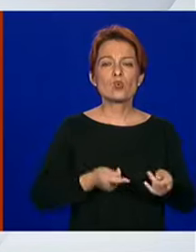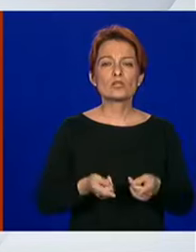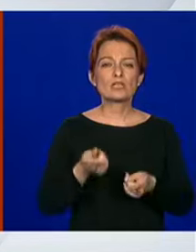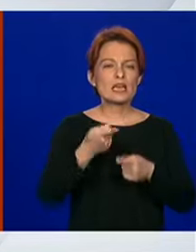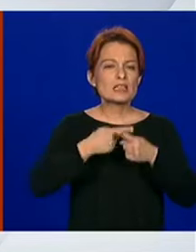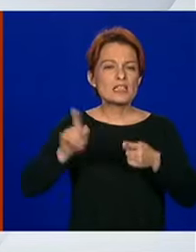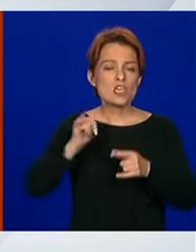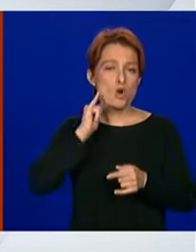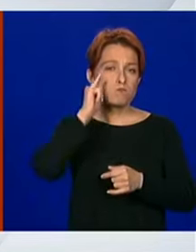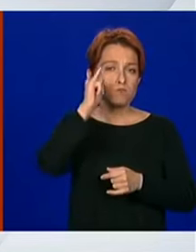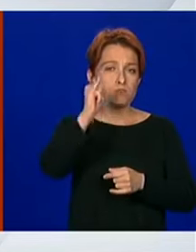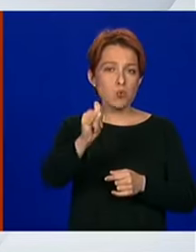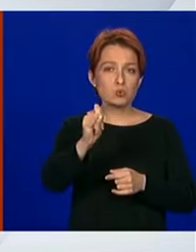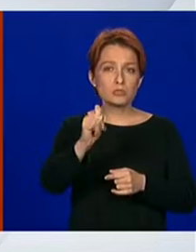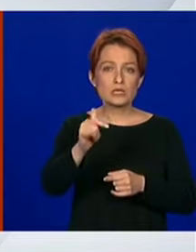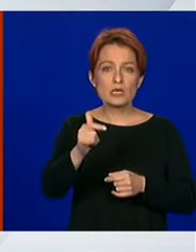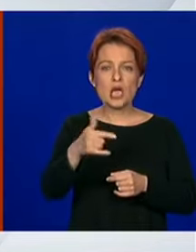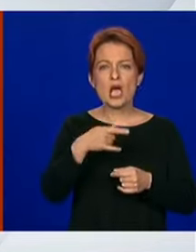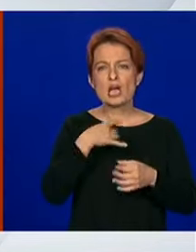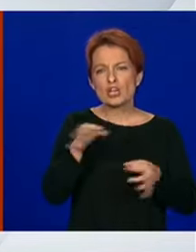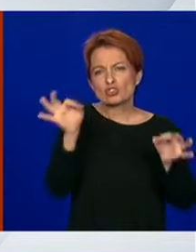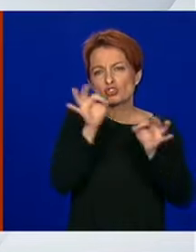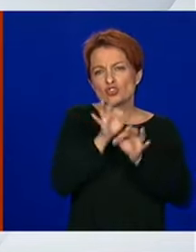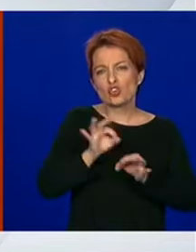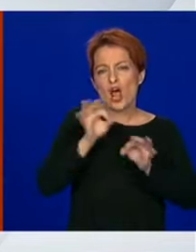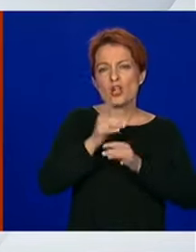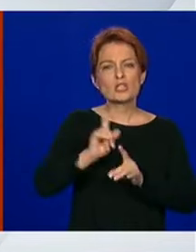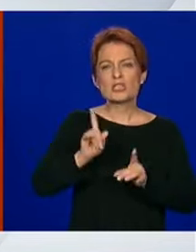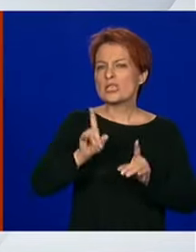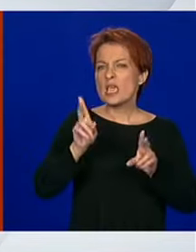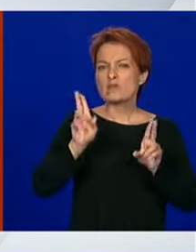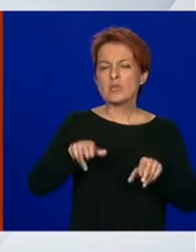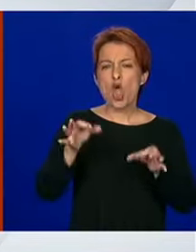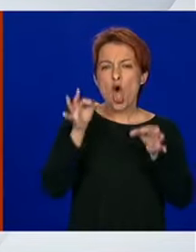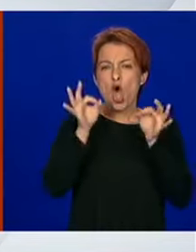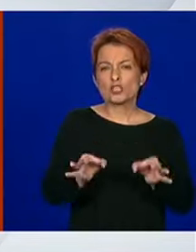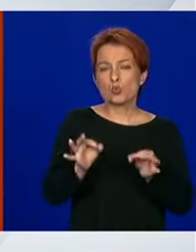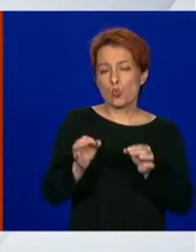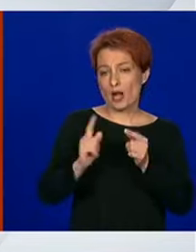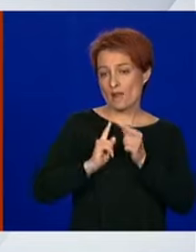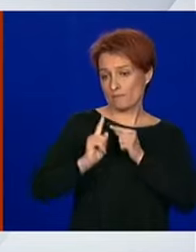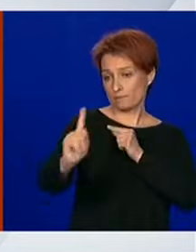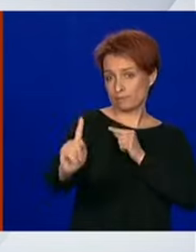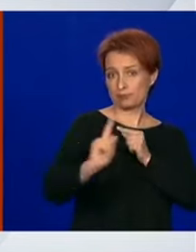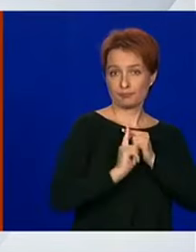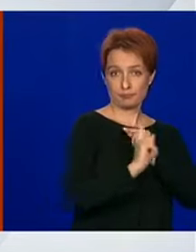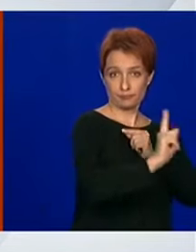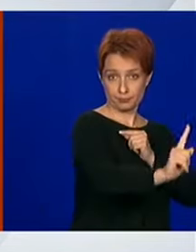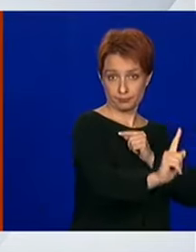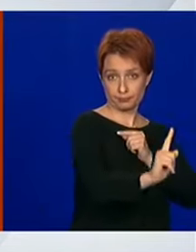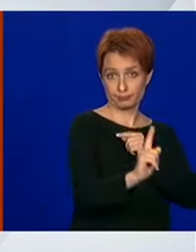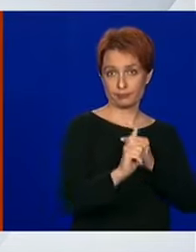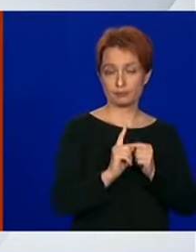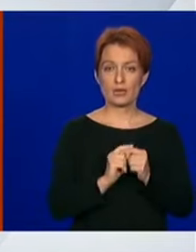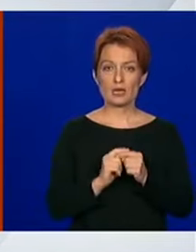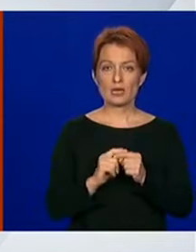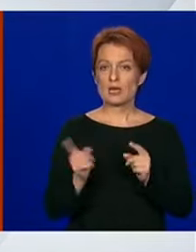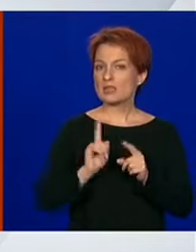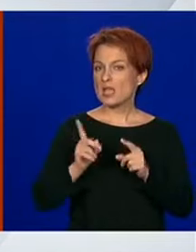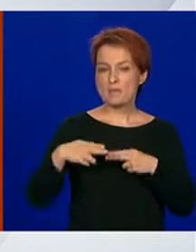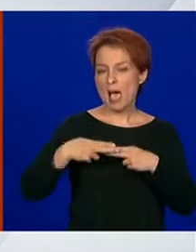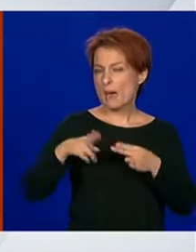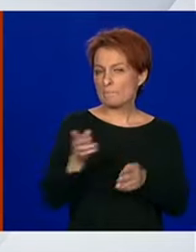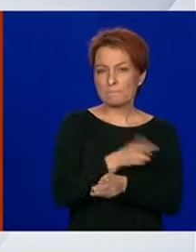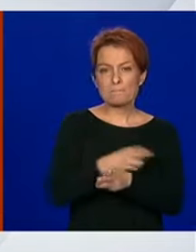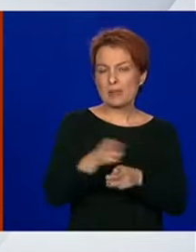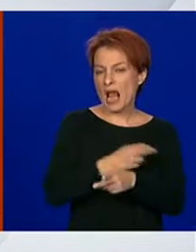se, da tako kažemo, požalio kako nije bio osiguran fizički razmak, onaj minimalni, nije bilo, dakle, ostavljeno nikakvog praznog